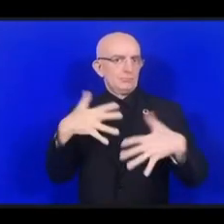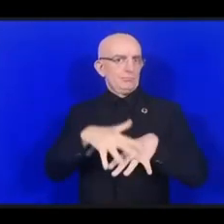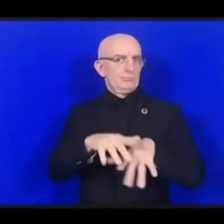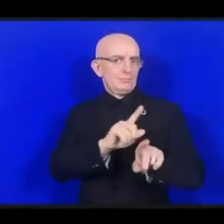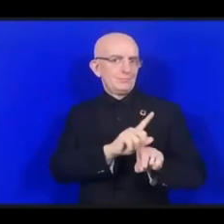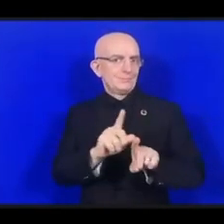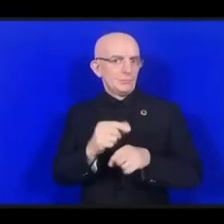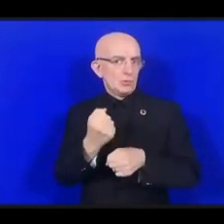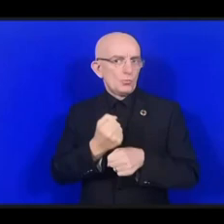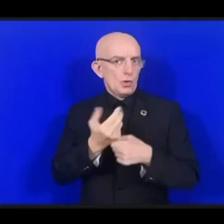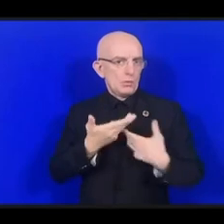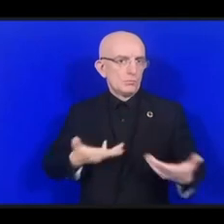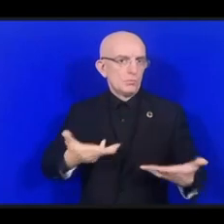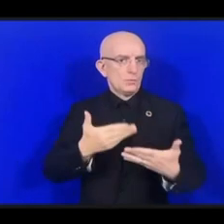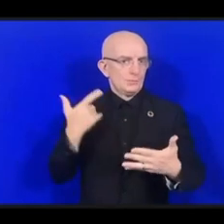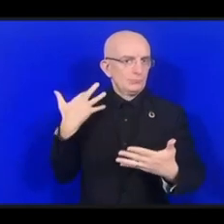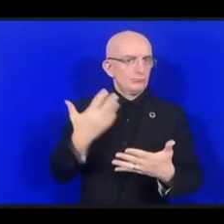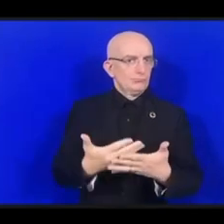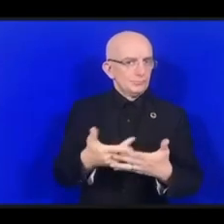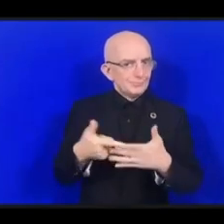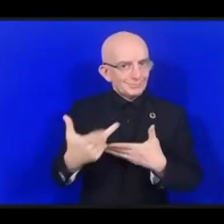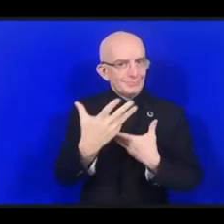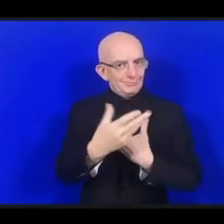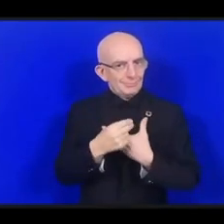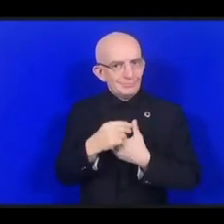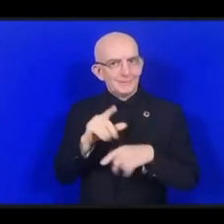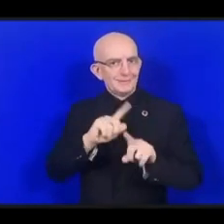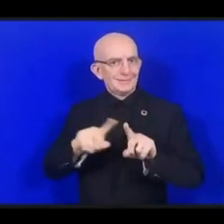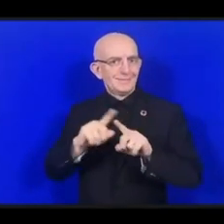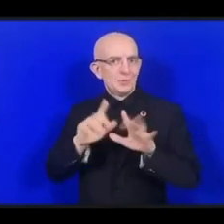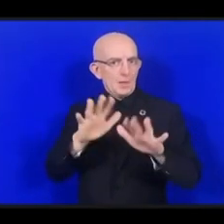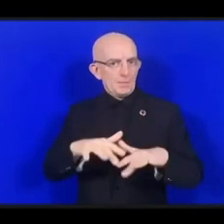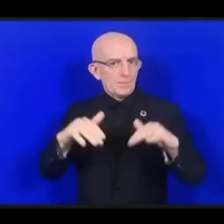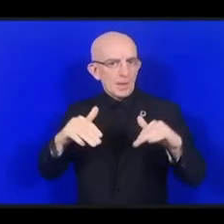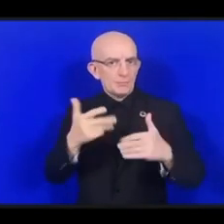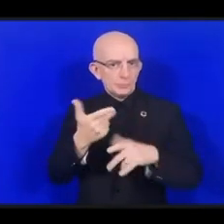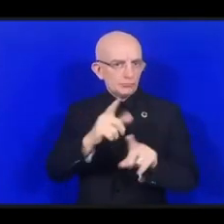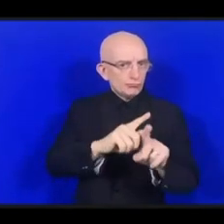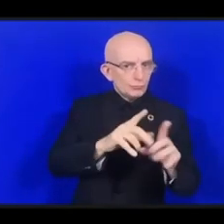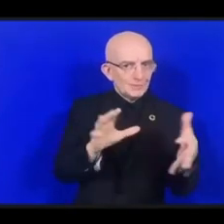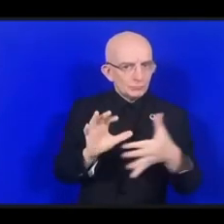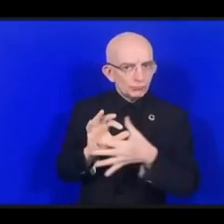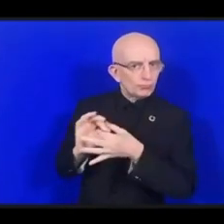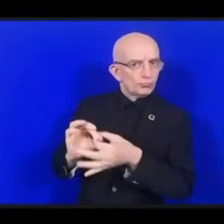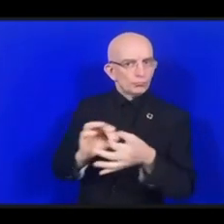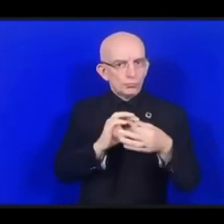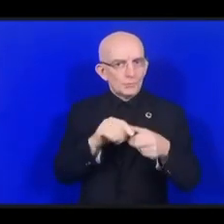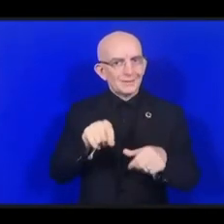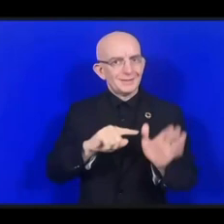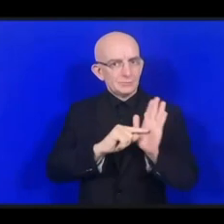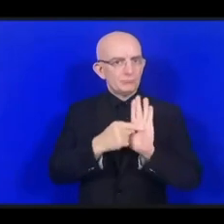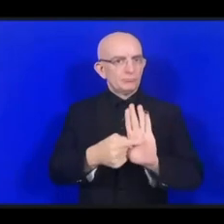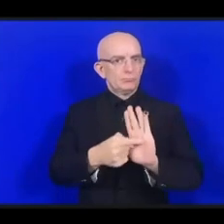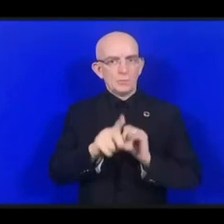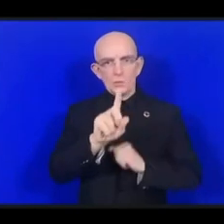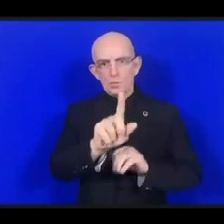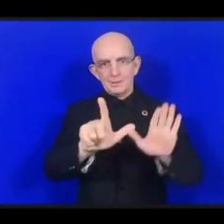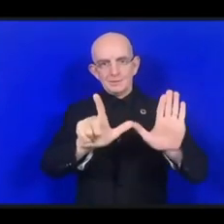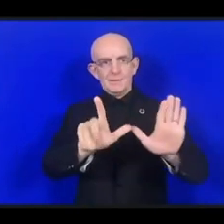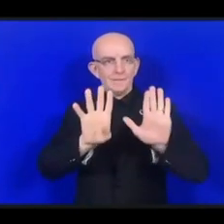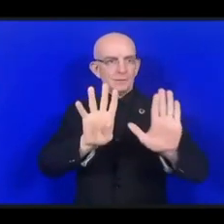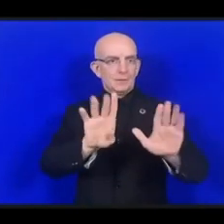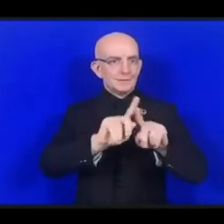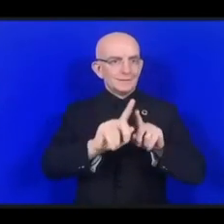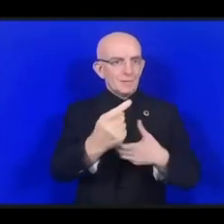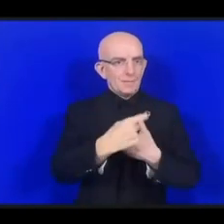который представляет членов парламента всего мира. Парламентское направление является платформой для дискуссии и